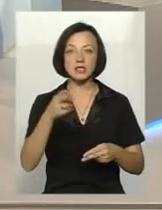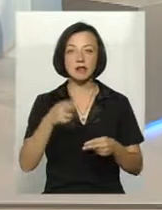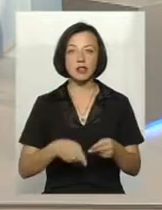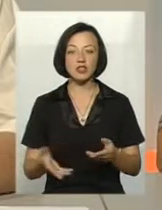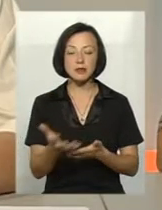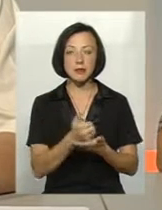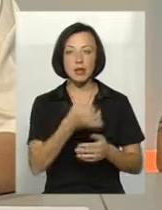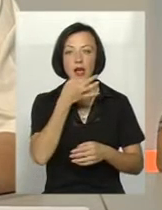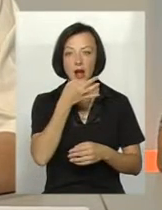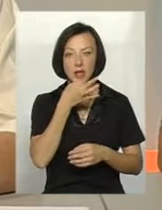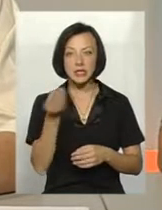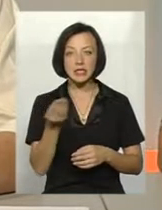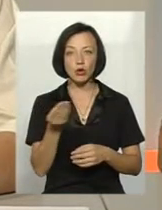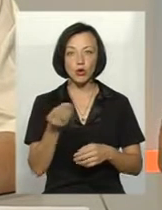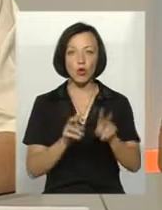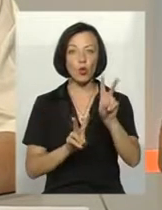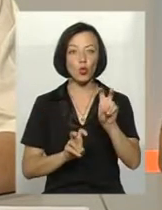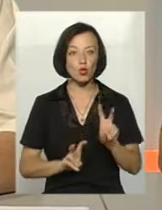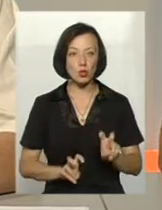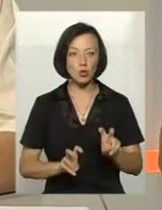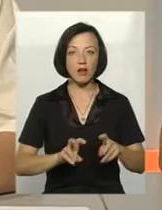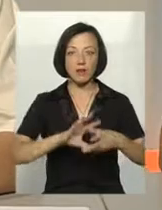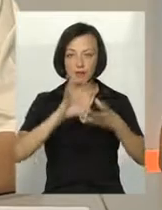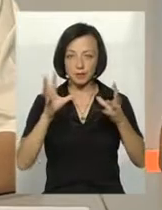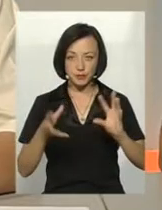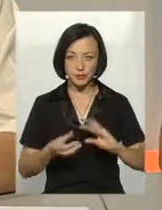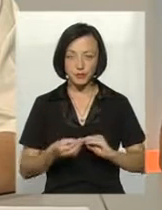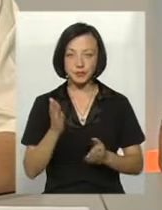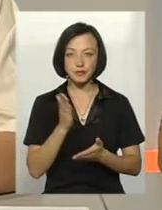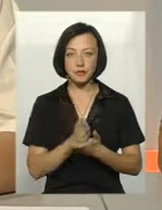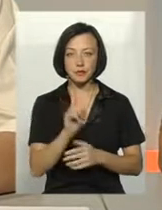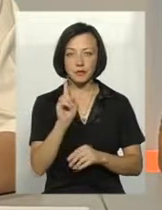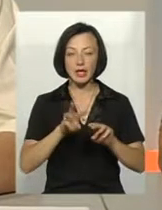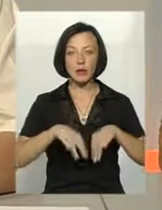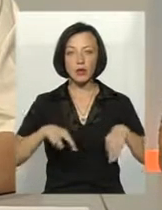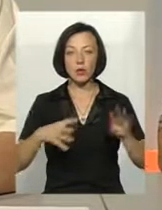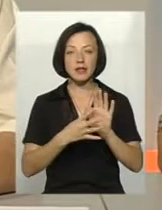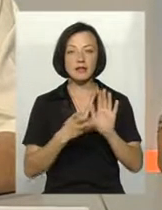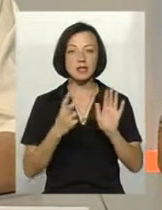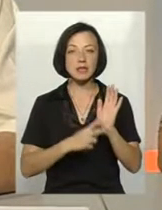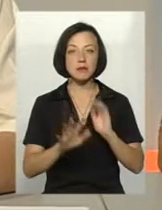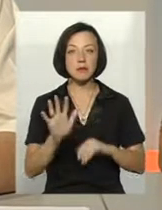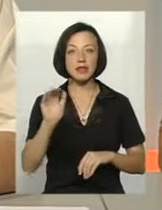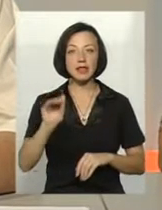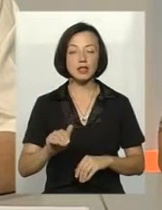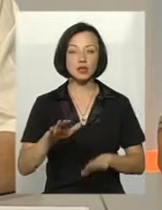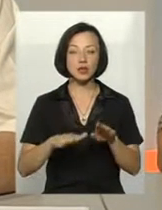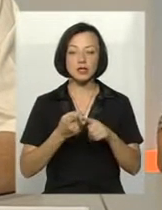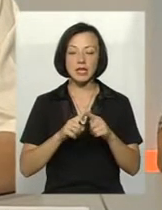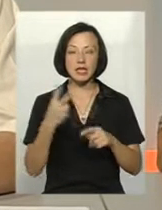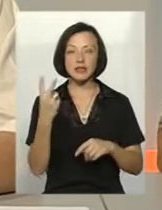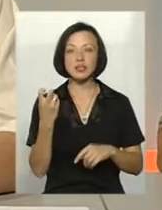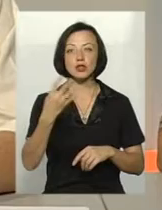збирання ранніх зернових культур. Вал їх складає 1 мільйон 975 тисяч тонн, це на 240